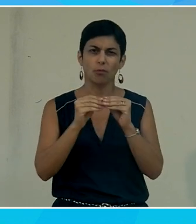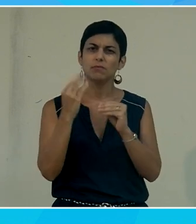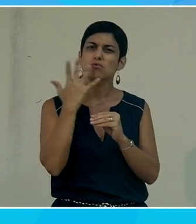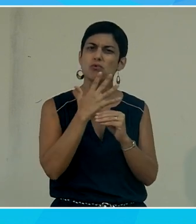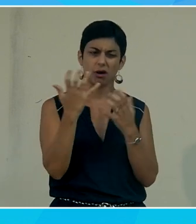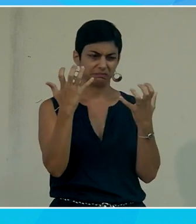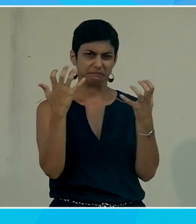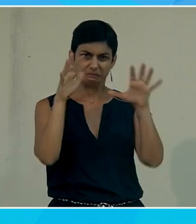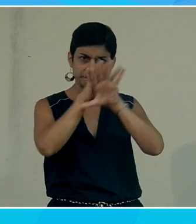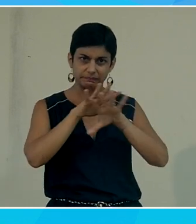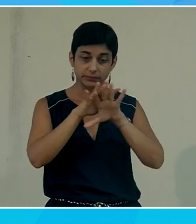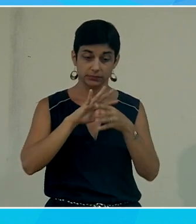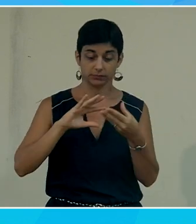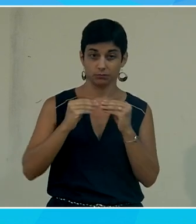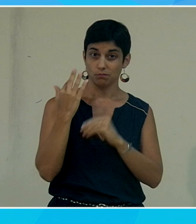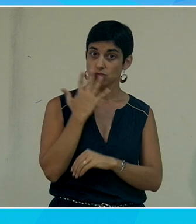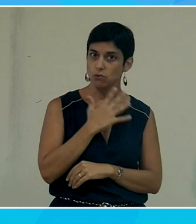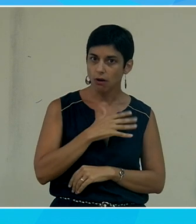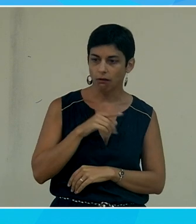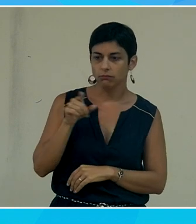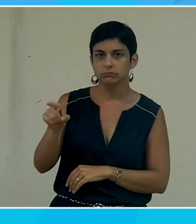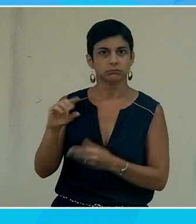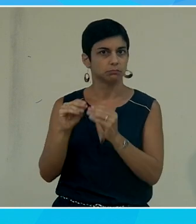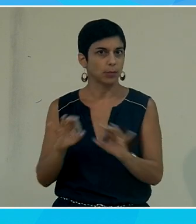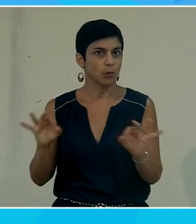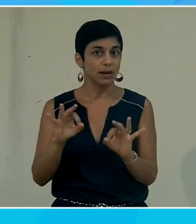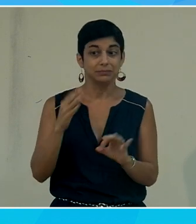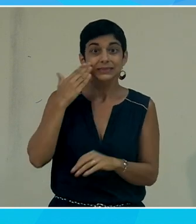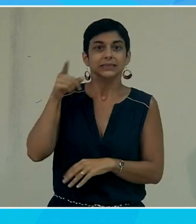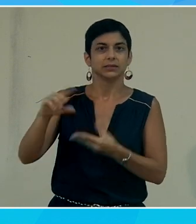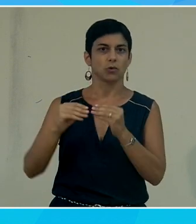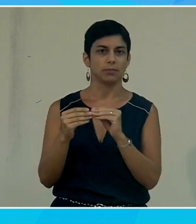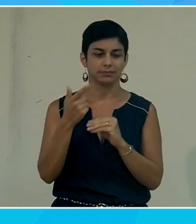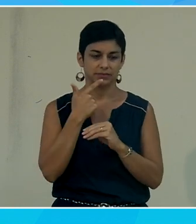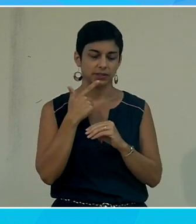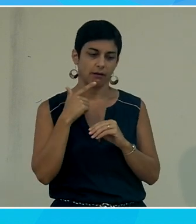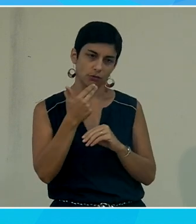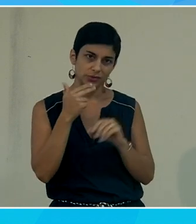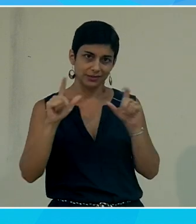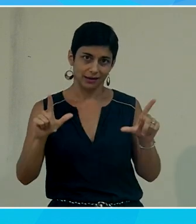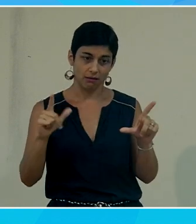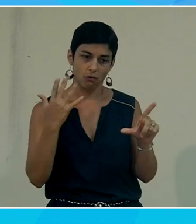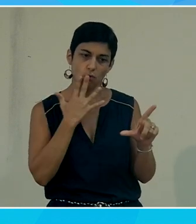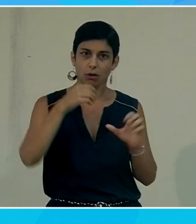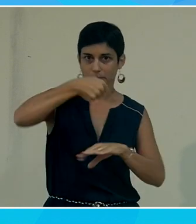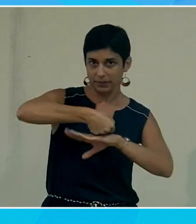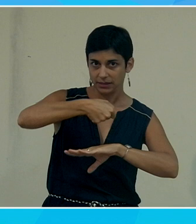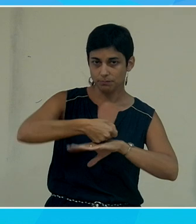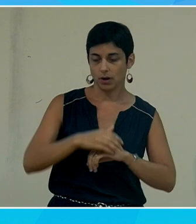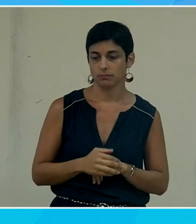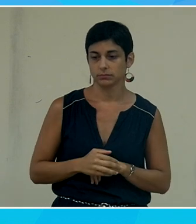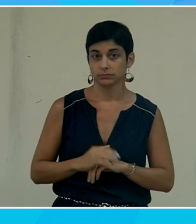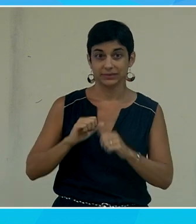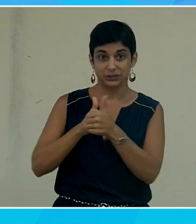la couleur c'est un problème pour lui donc il aura tendance à faire des écrans qui utilisent moins de couleurs et donc en fait en concevant par rapport à sa propre